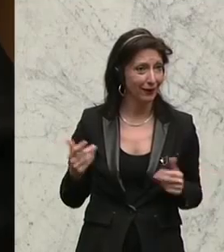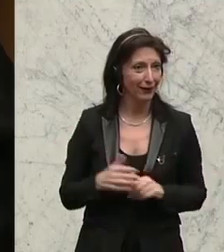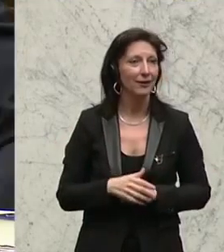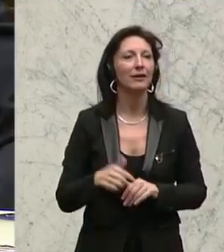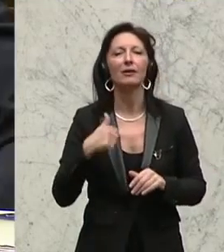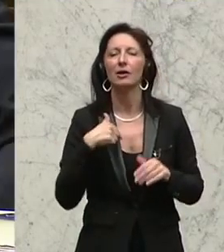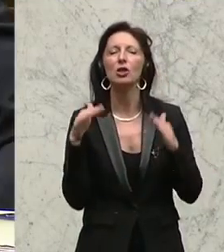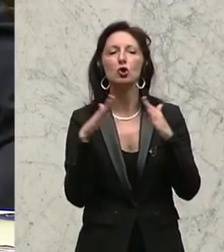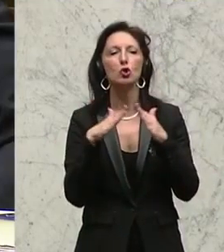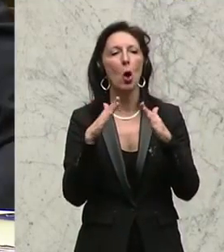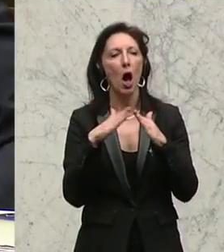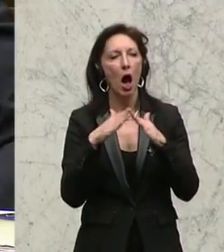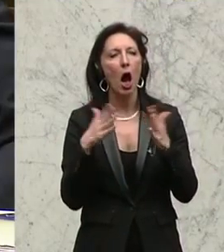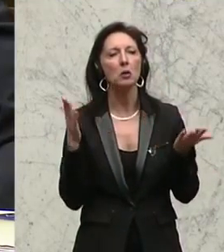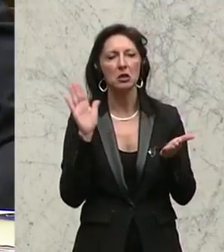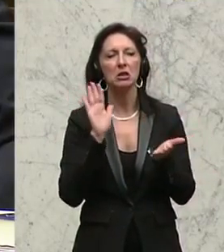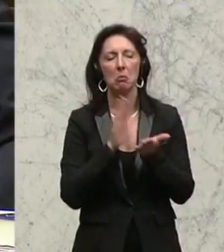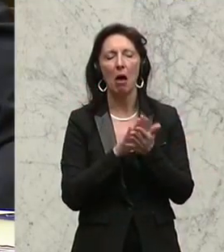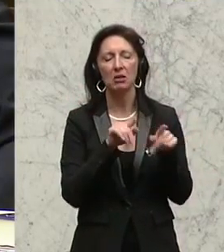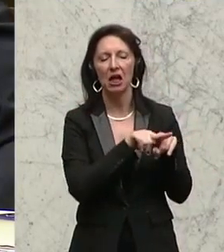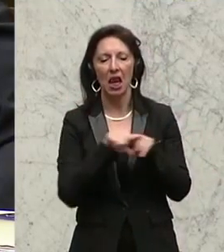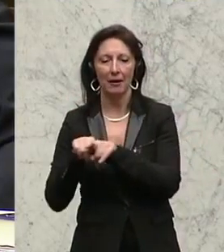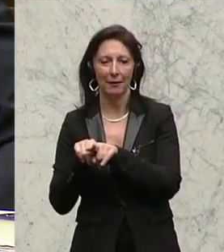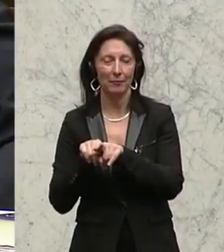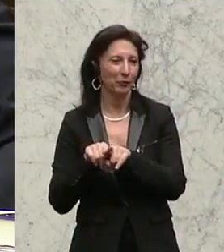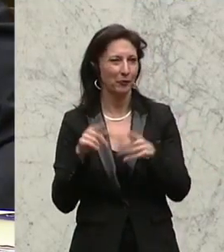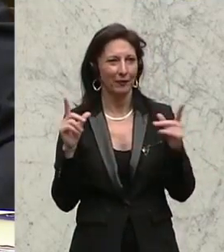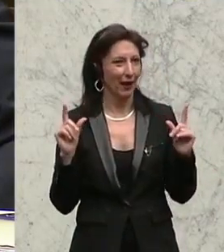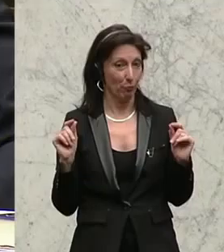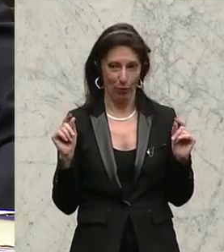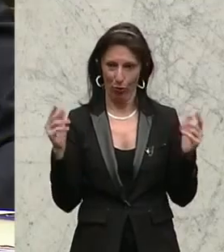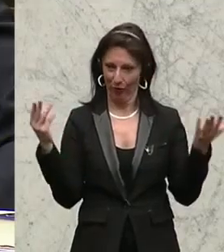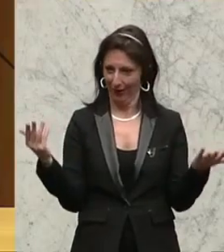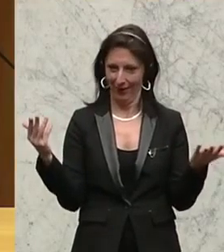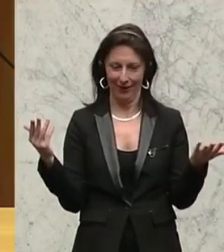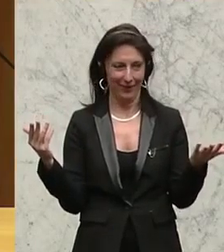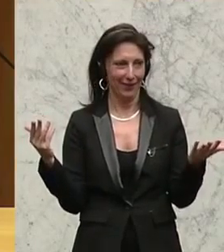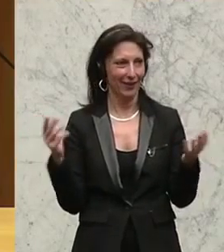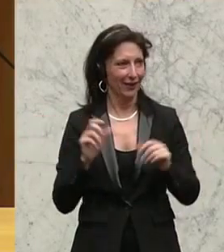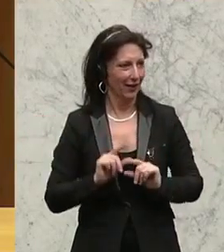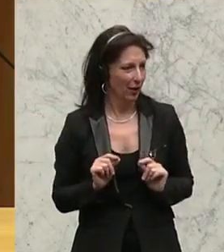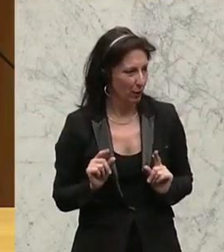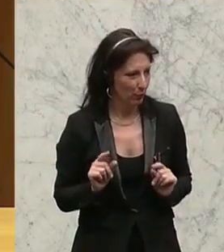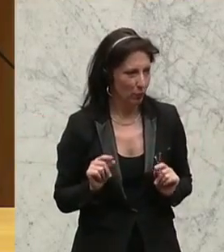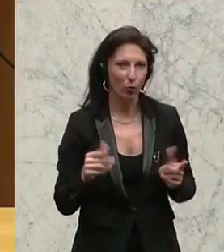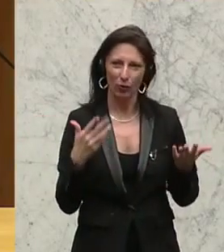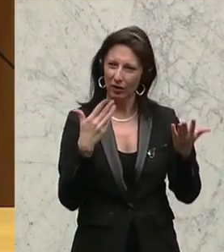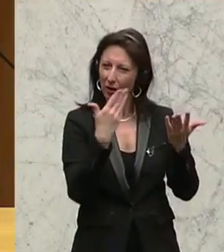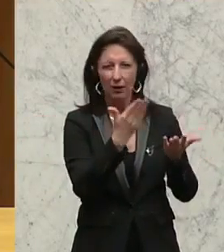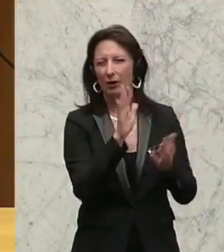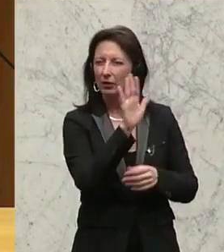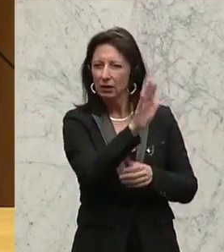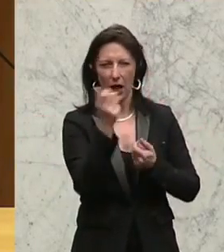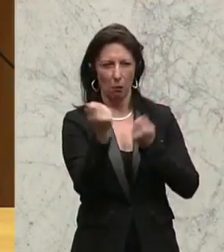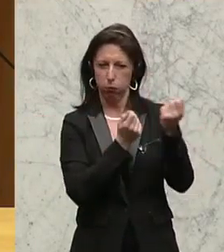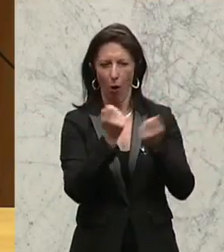Ja, bei mir zu Hause bleibt sie auf jeden Fall gleich. Dieser faktenfreie Zugang zu einer Stimmungspolitik bringt